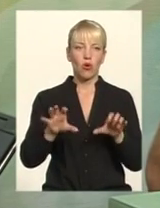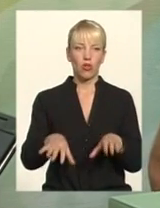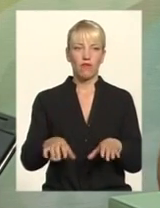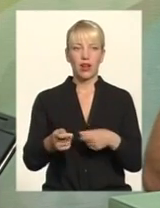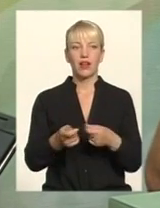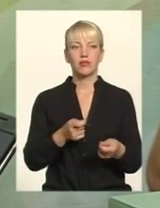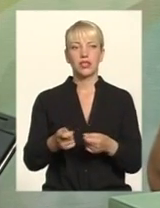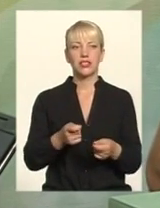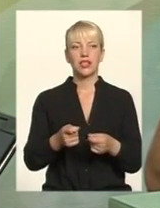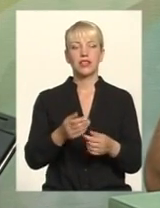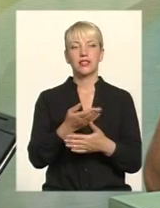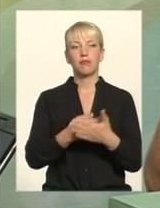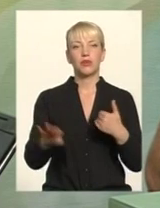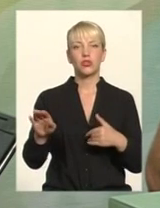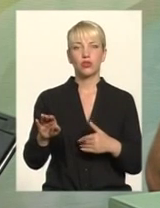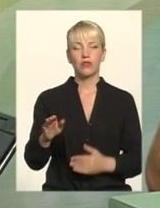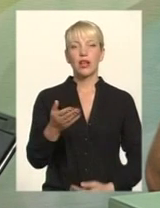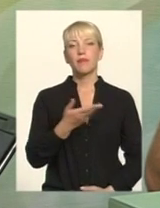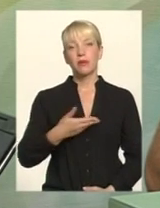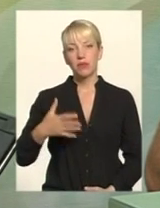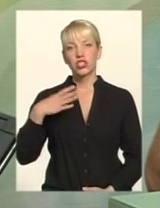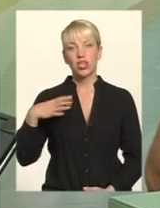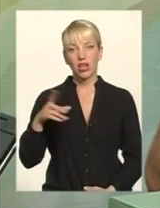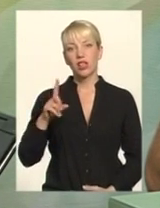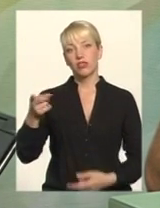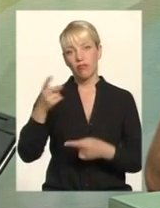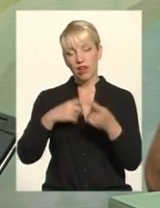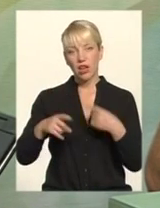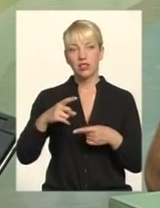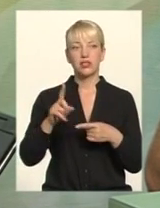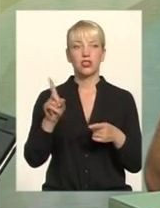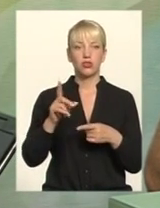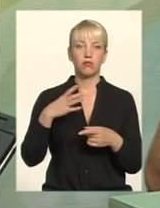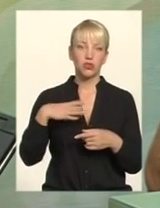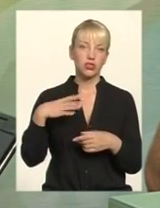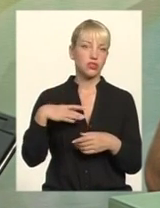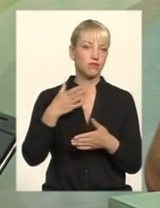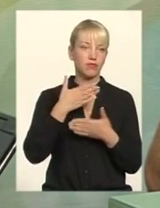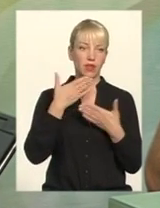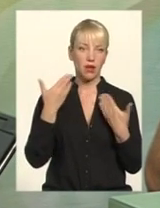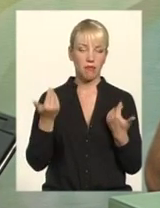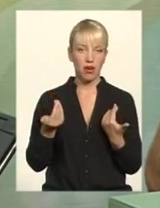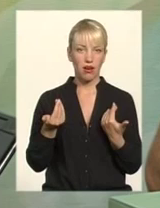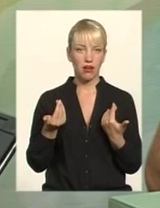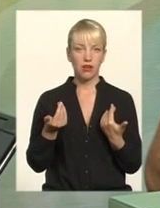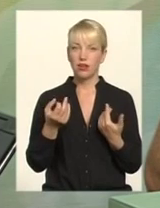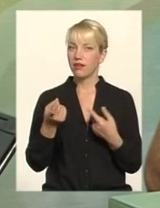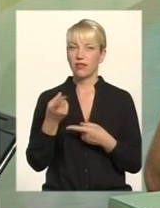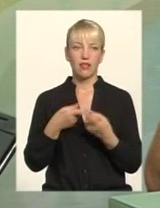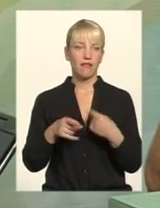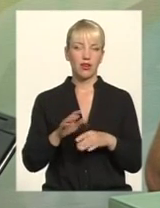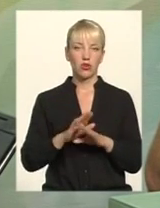пішов Ми чекали, що ще вернеться, поговоримо, чекали півгодини, на жаль, він проводив нараду, в кабінеті так і не прийшов